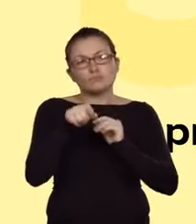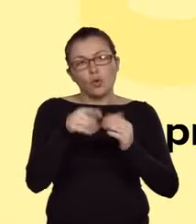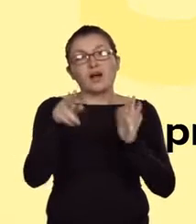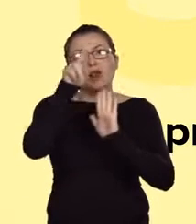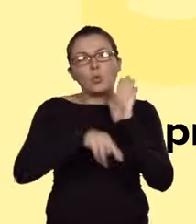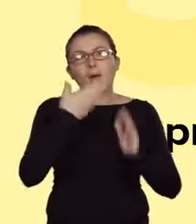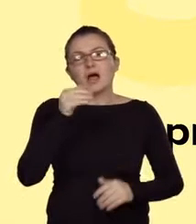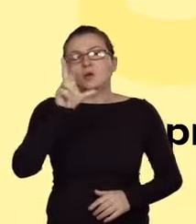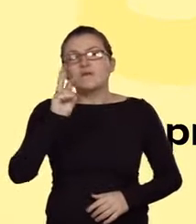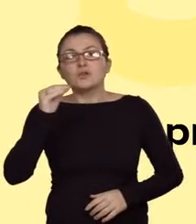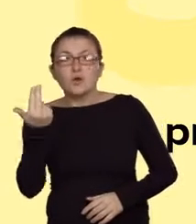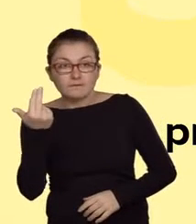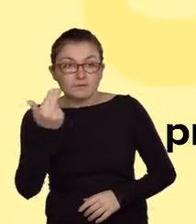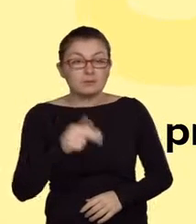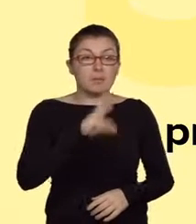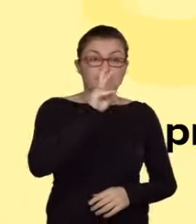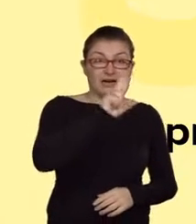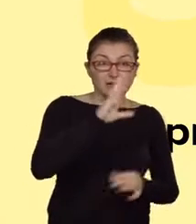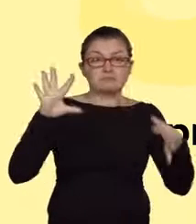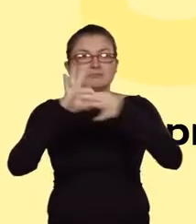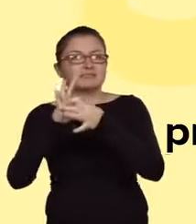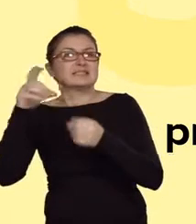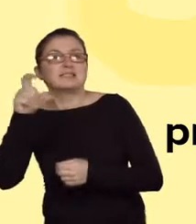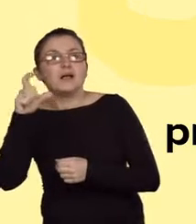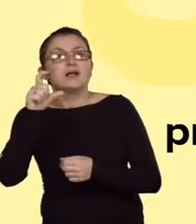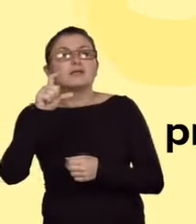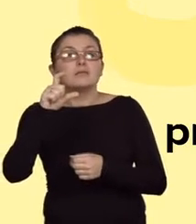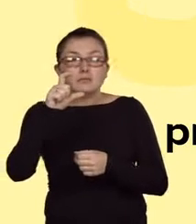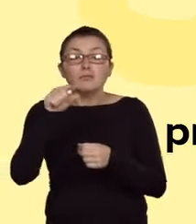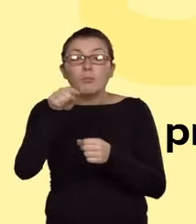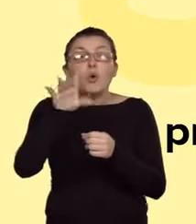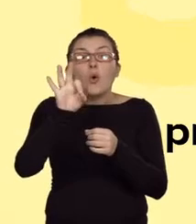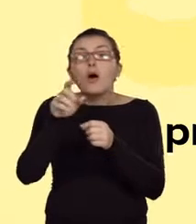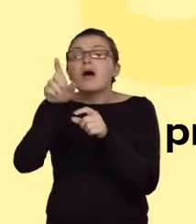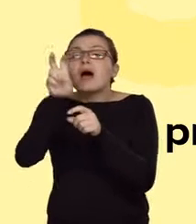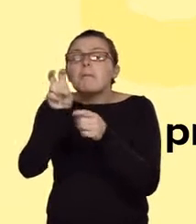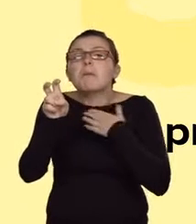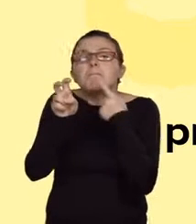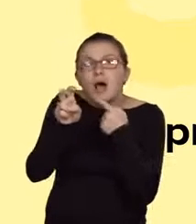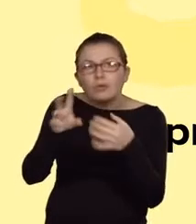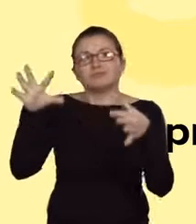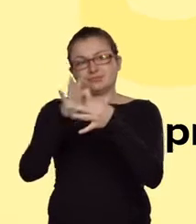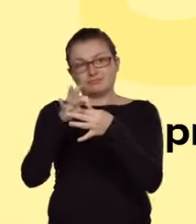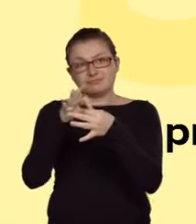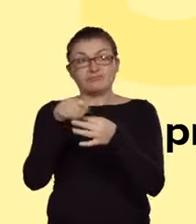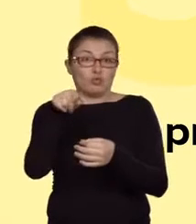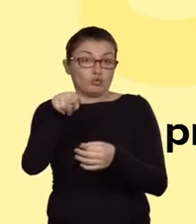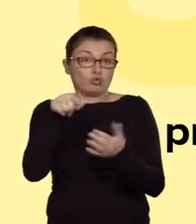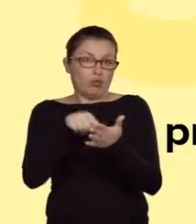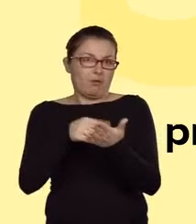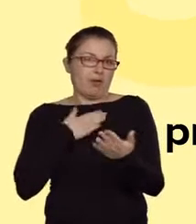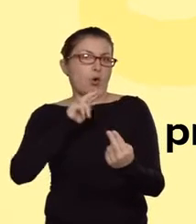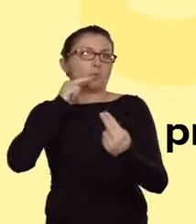węgla połączonego z mniejszą liczbą atomów wodoru. Tak oto udzieliliśmy odpowiedzi na pierwszą część